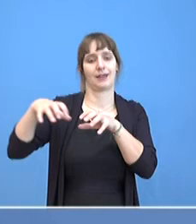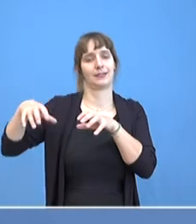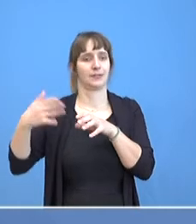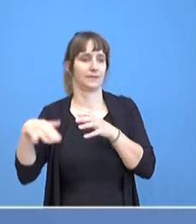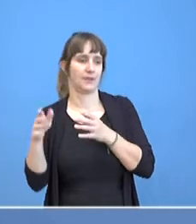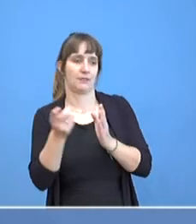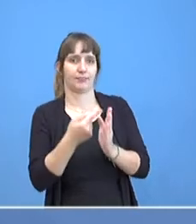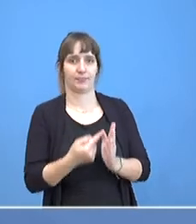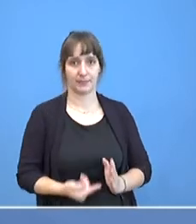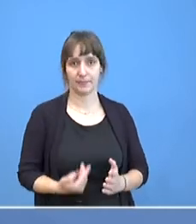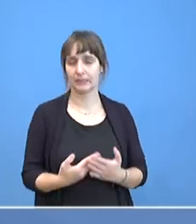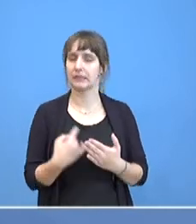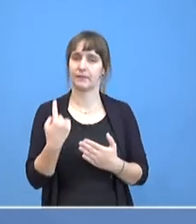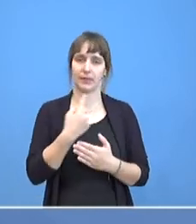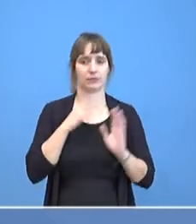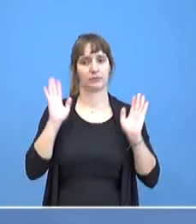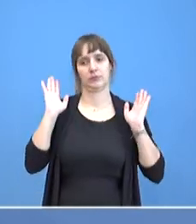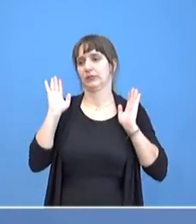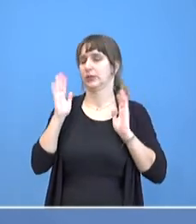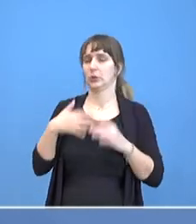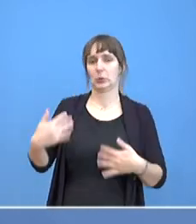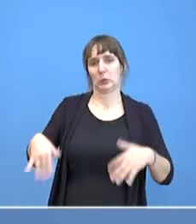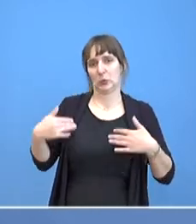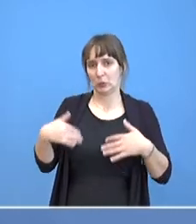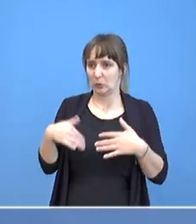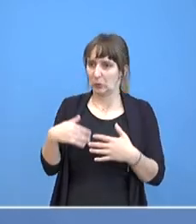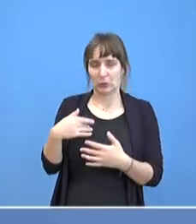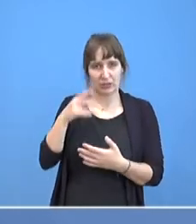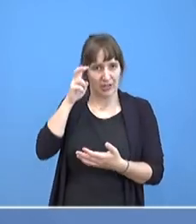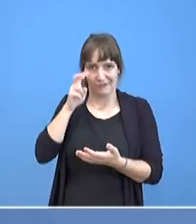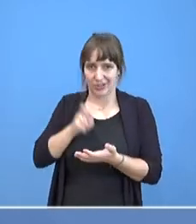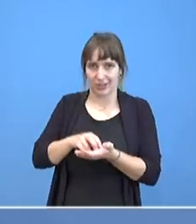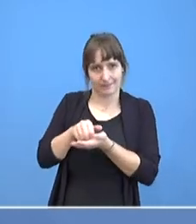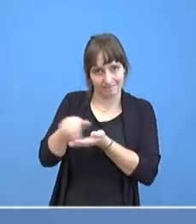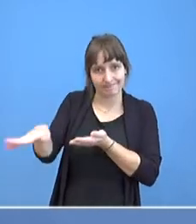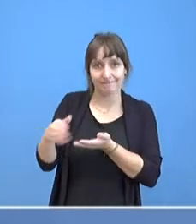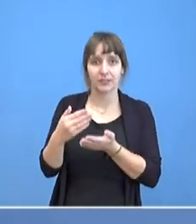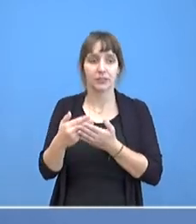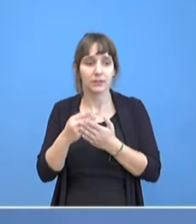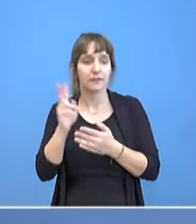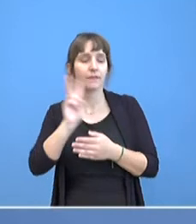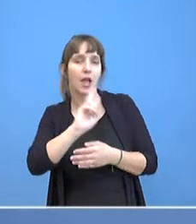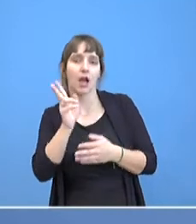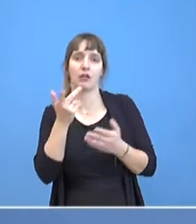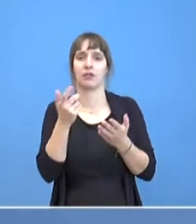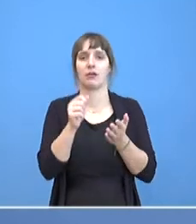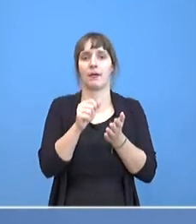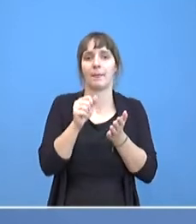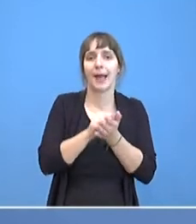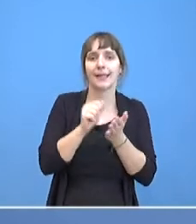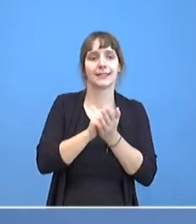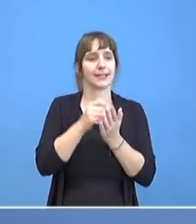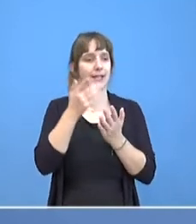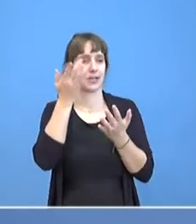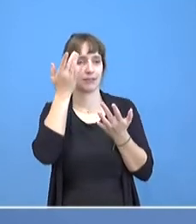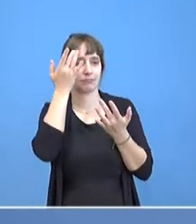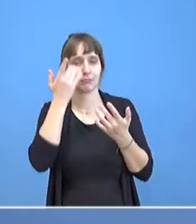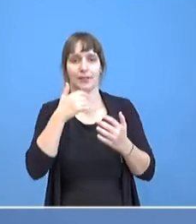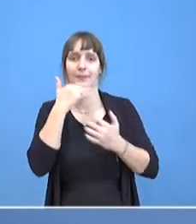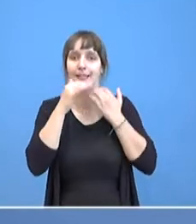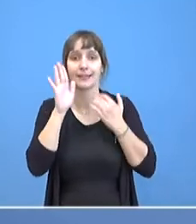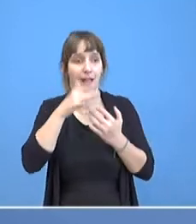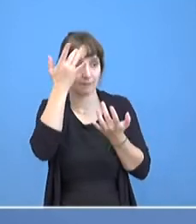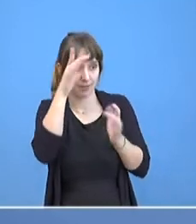scharf verurteilen. Und dass niemand glauben soll, mit dem Entzug von Akkreditierungen könnte man kritische Berichterstattung über das, was